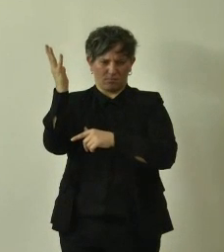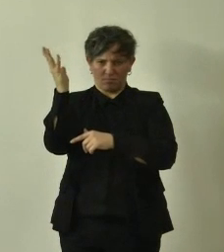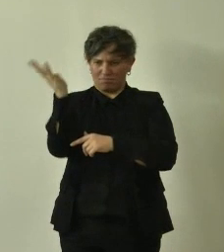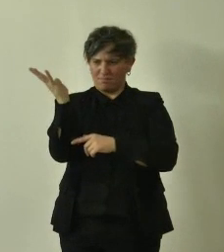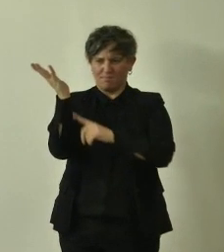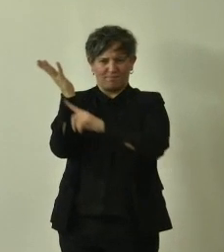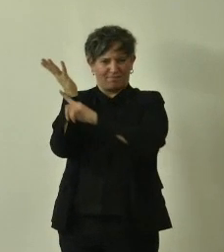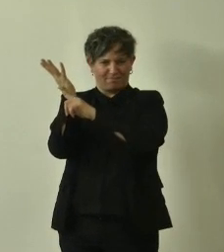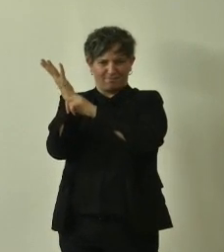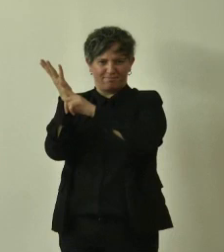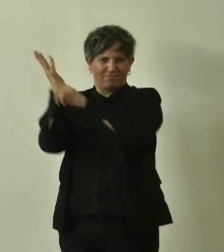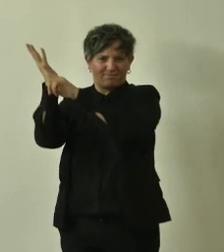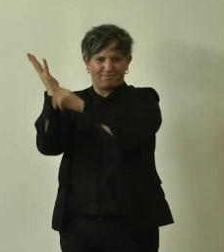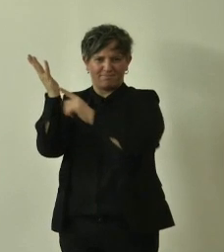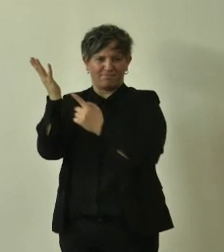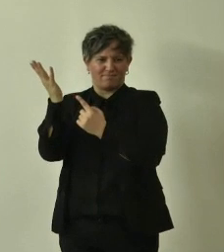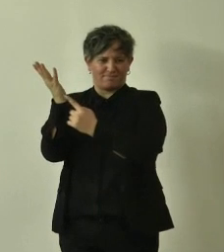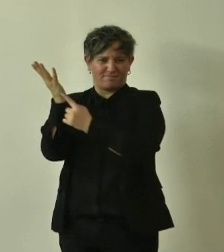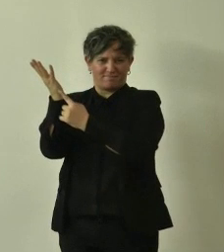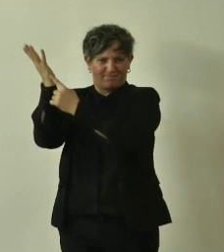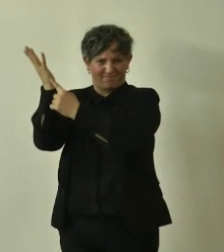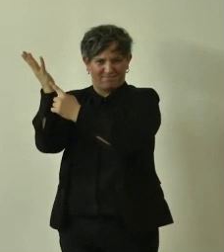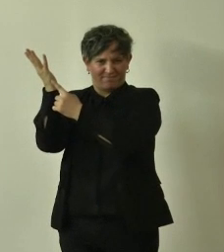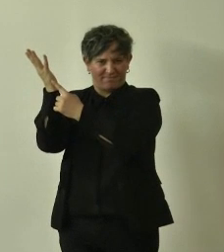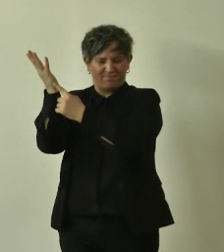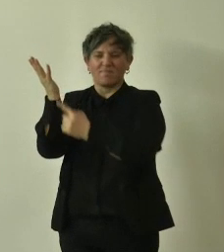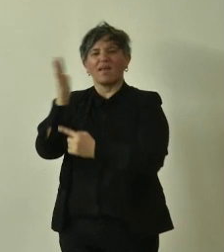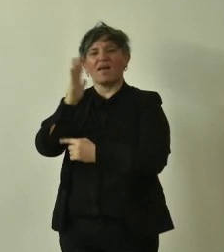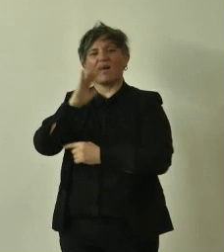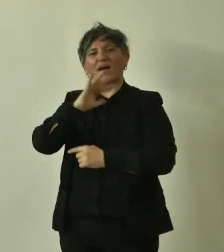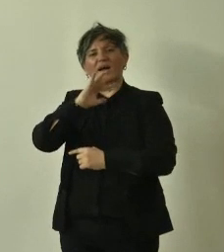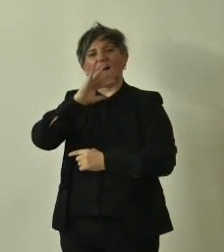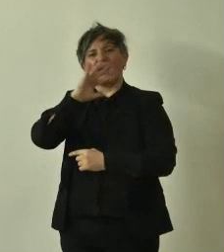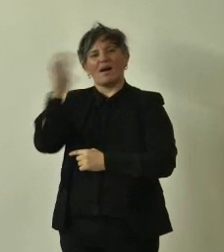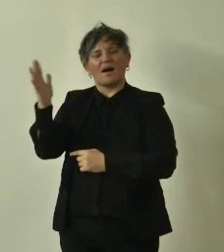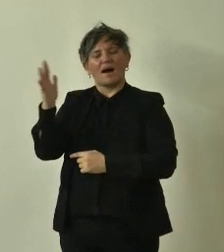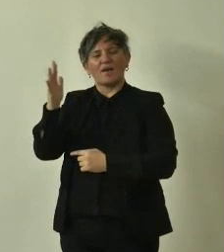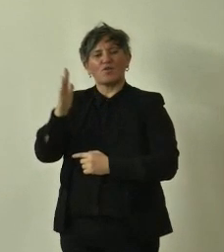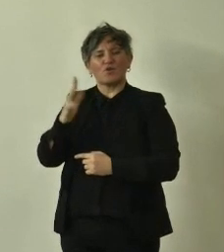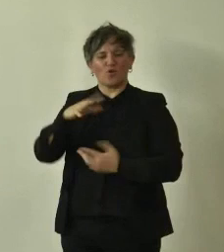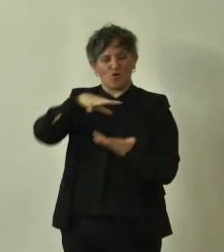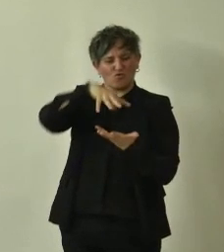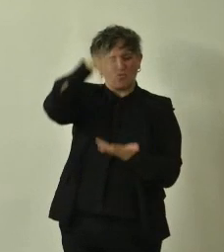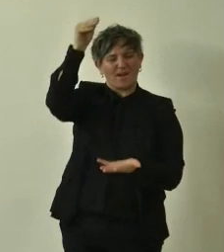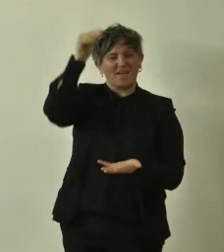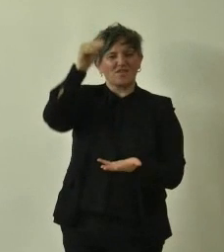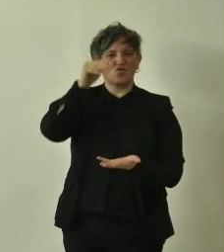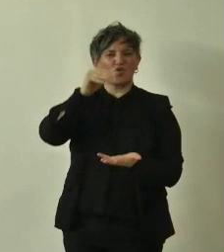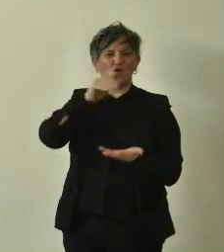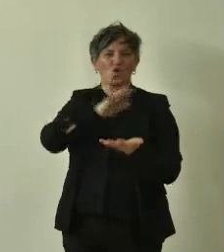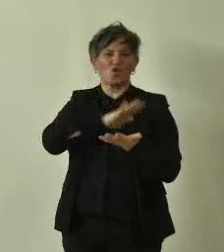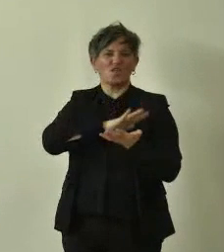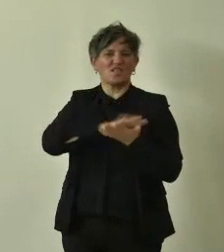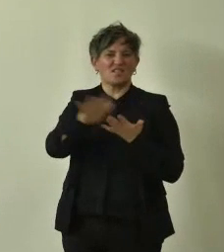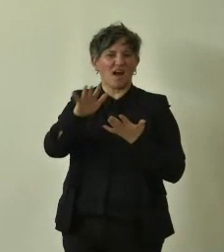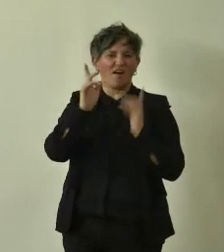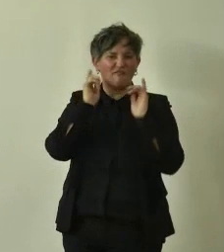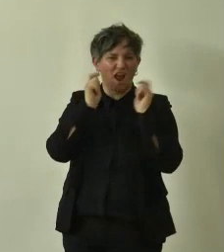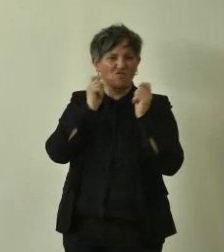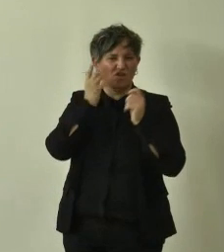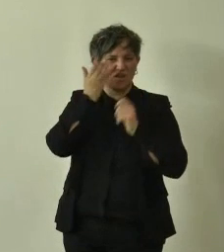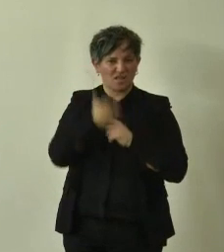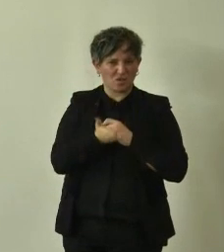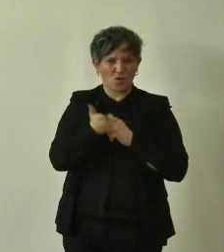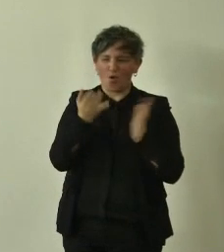schiantata e l'altro esempio era quello sempre del cipresso di San Francesco qui se volevate vedere un'immagine è in